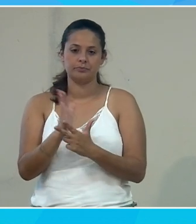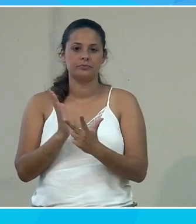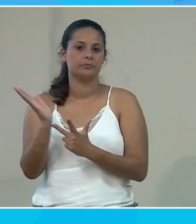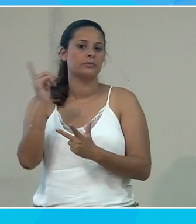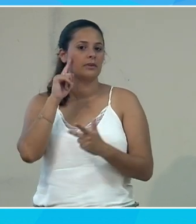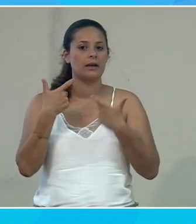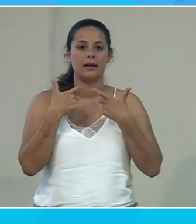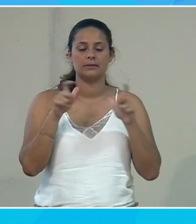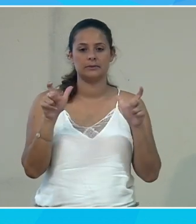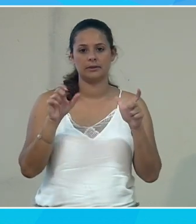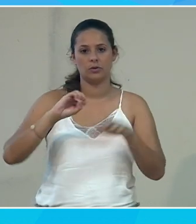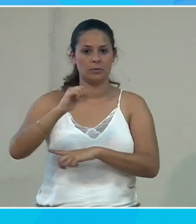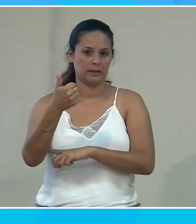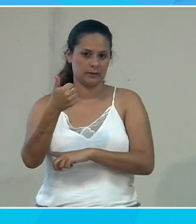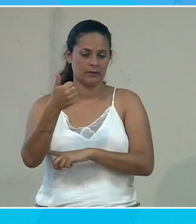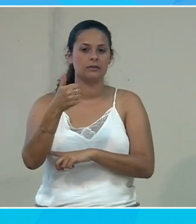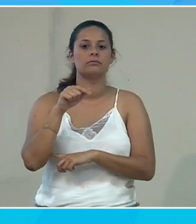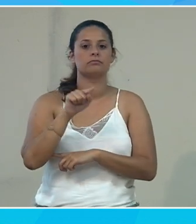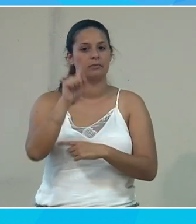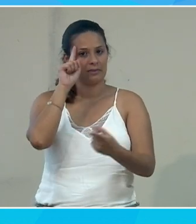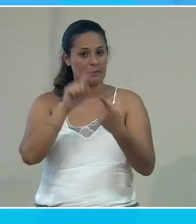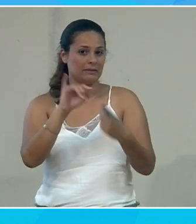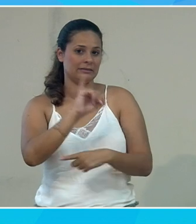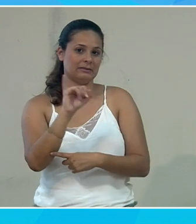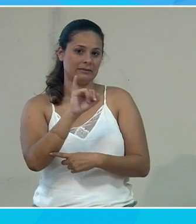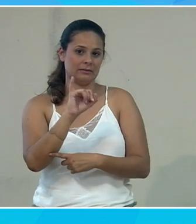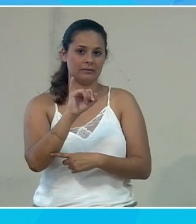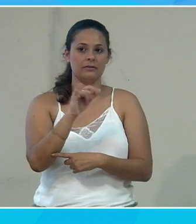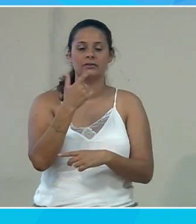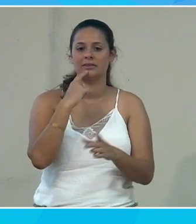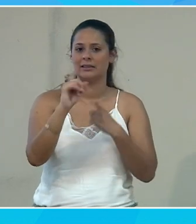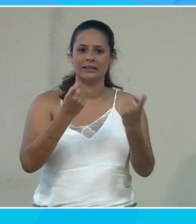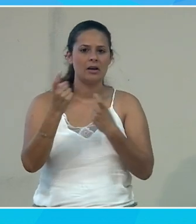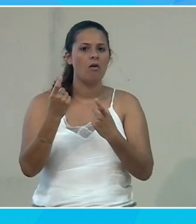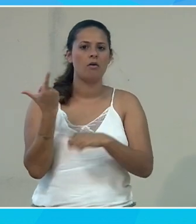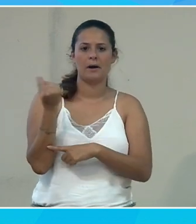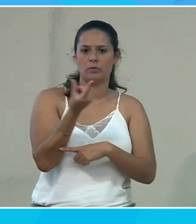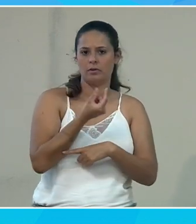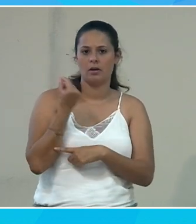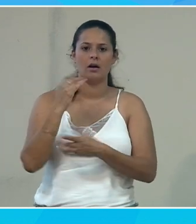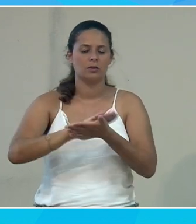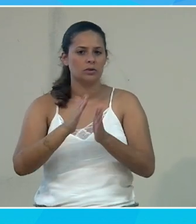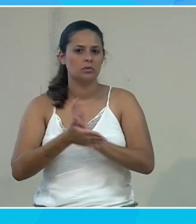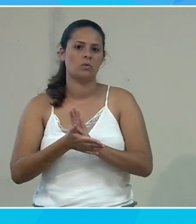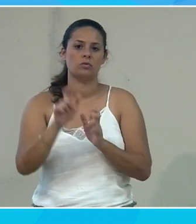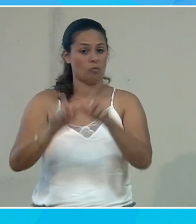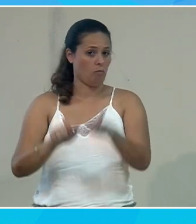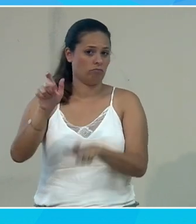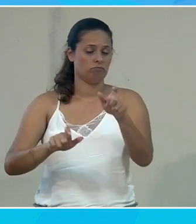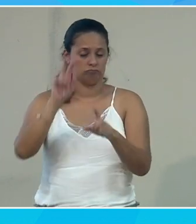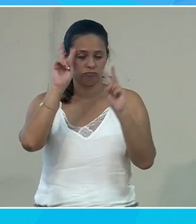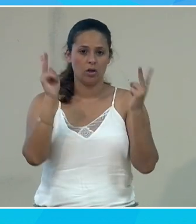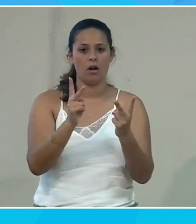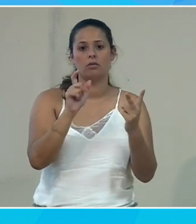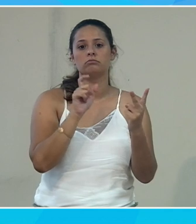l'accessibilité numérique. Et alors, ça concerne qui ? Ça concerne les clients, les partenaires, les associations, les gens, en règle